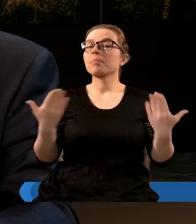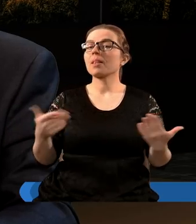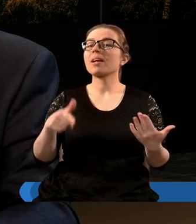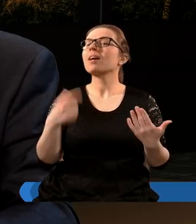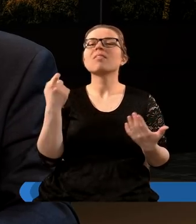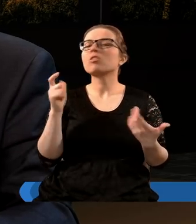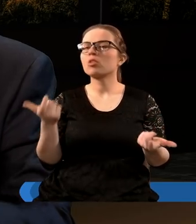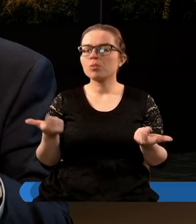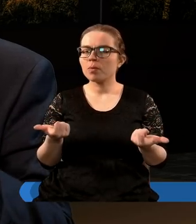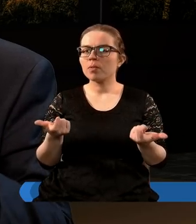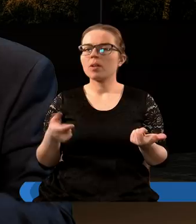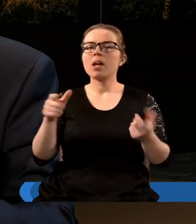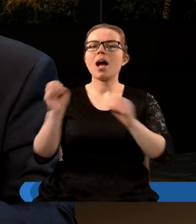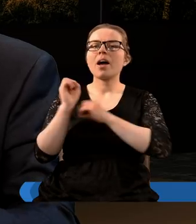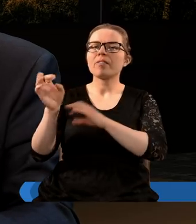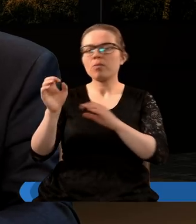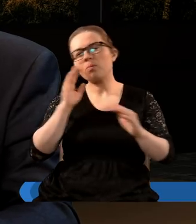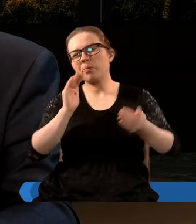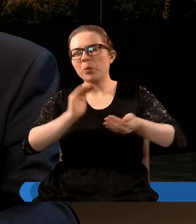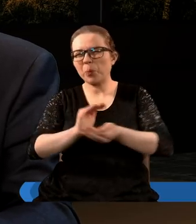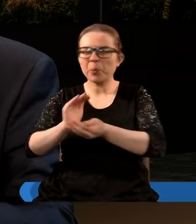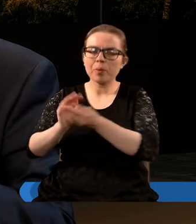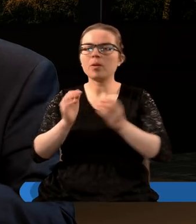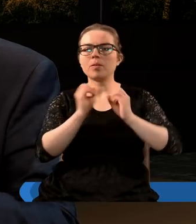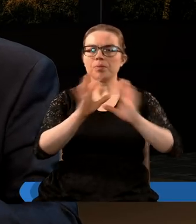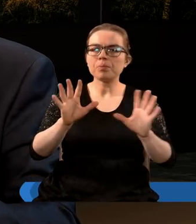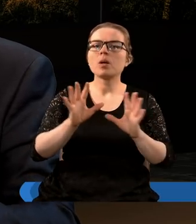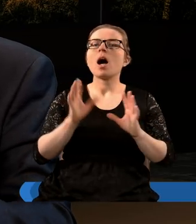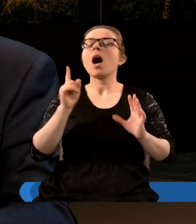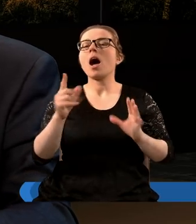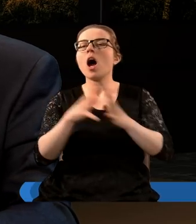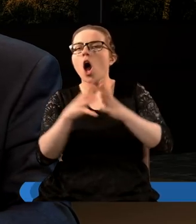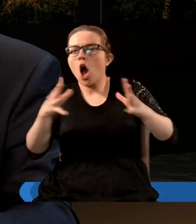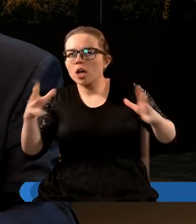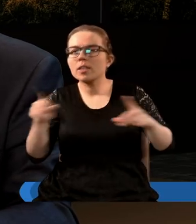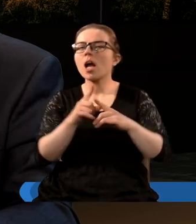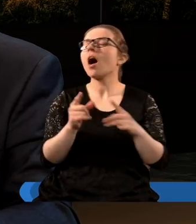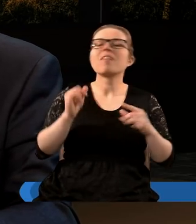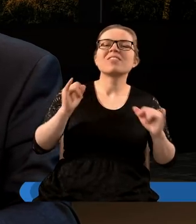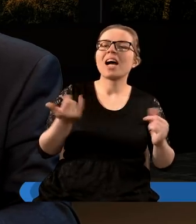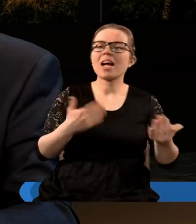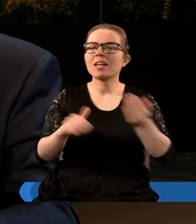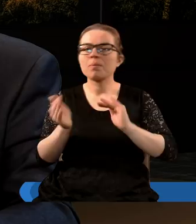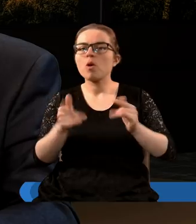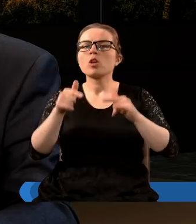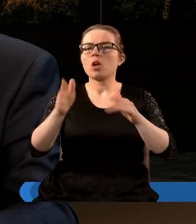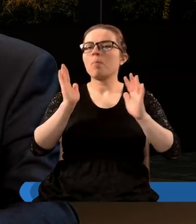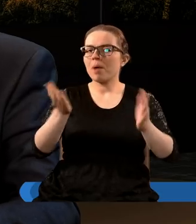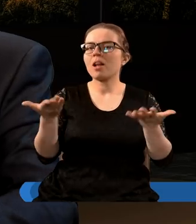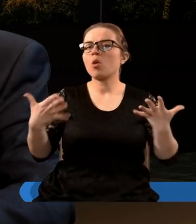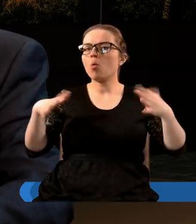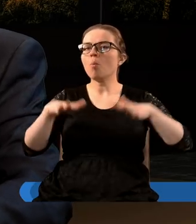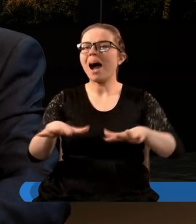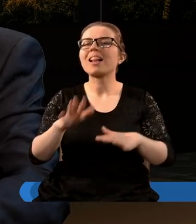tej chwili tam była informacja skrótowo podana, natomiast teraz jest rozszerzenie, abyśmy wiedzieli, w jaki sposób będzie ten